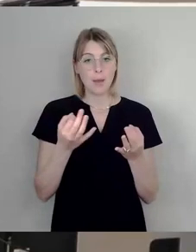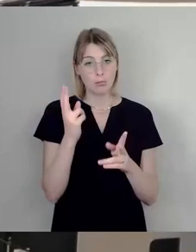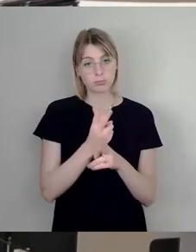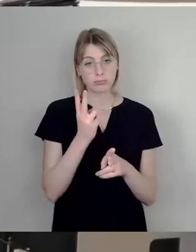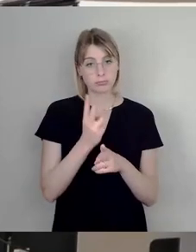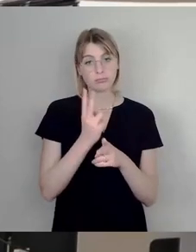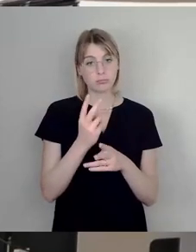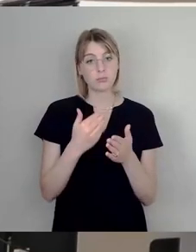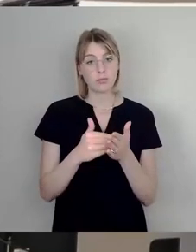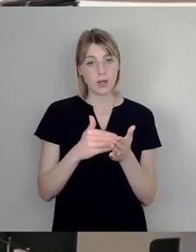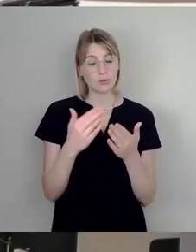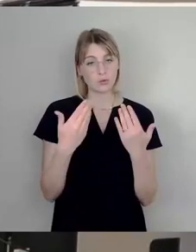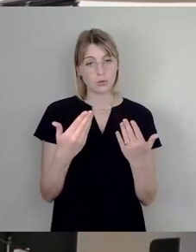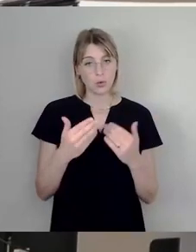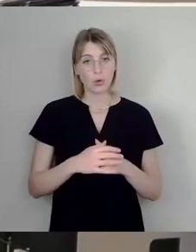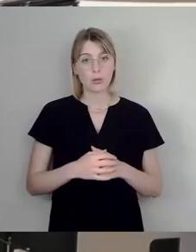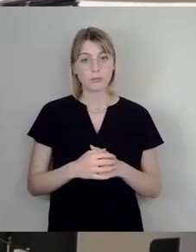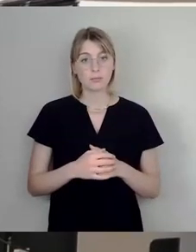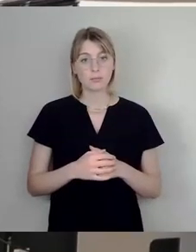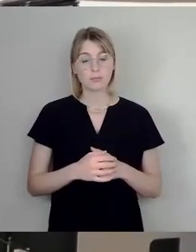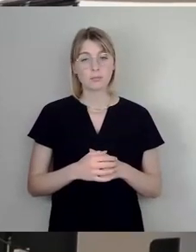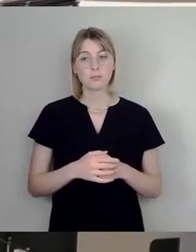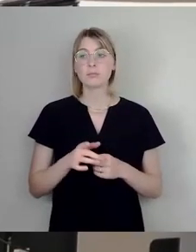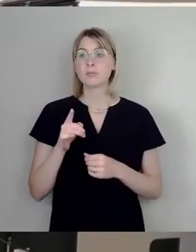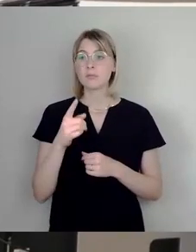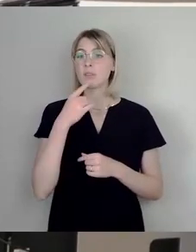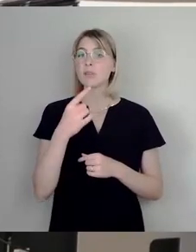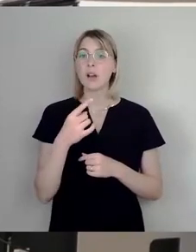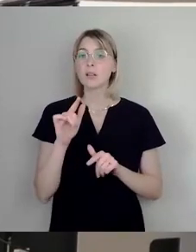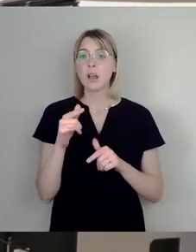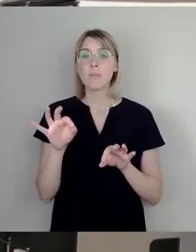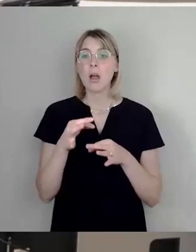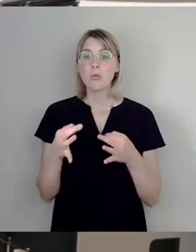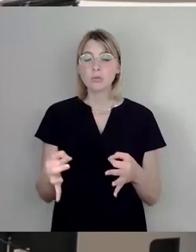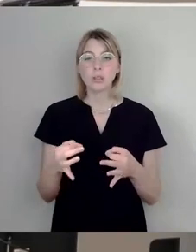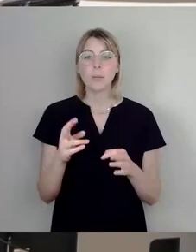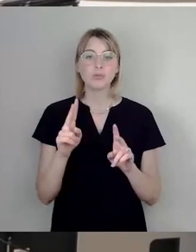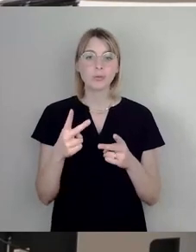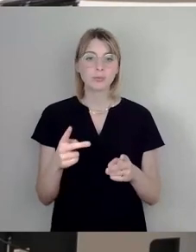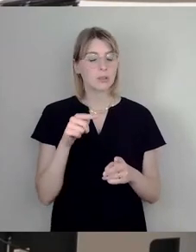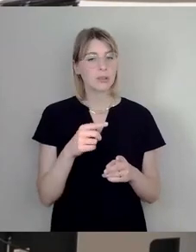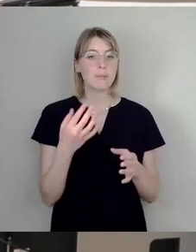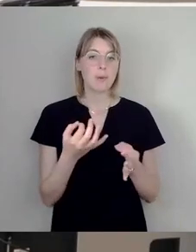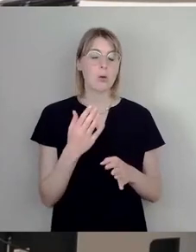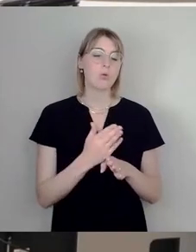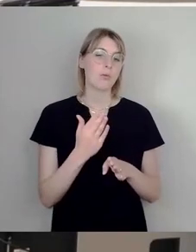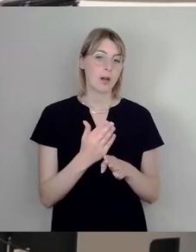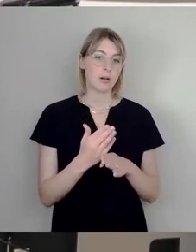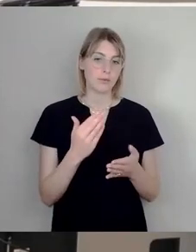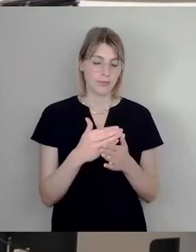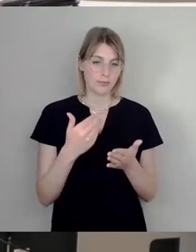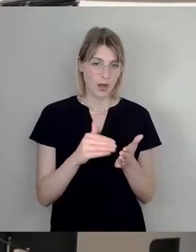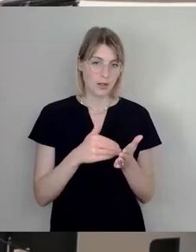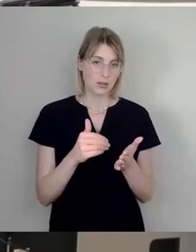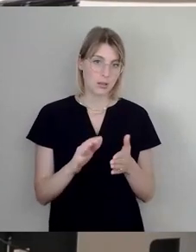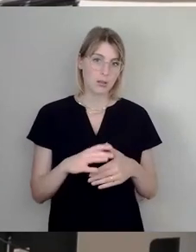und nicht wie vorausgesagt eben dieser große Knick kommen wird. Frau Mühle, es geht hier um die Plätze und